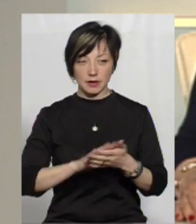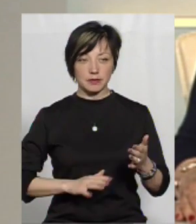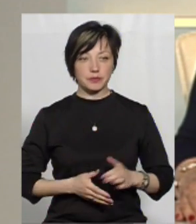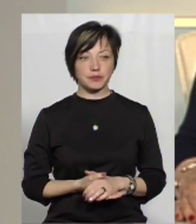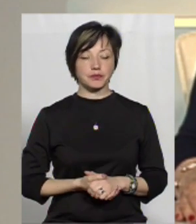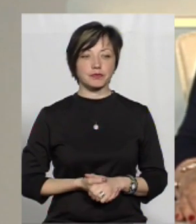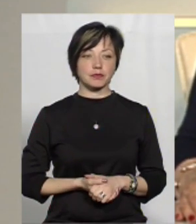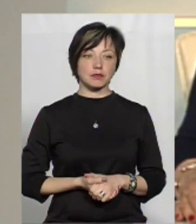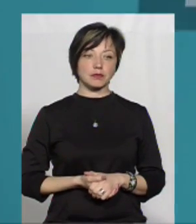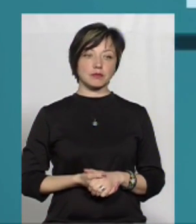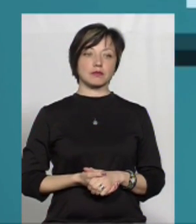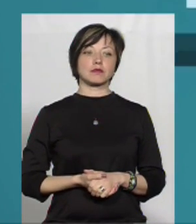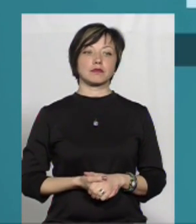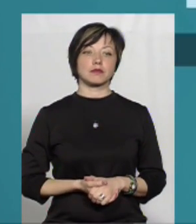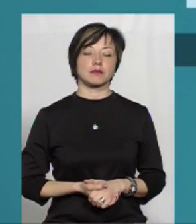Цимбалюка?